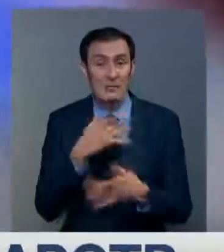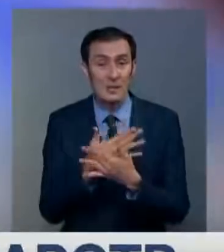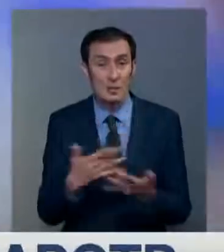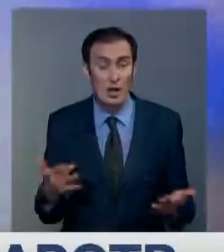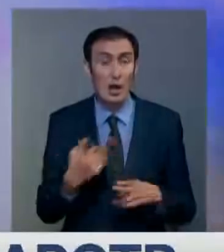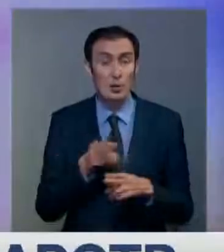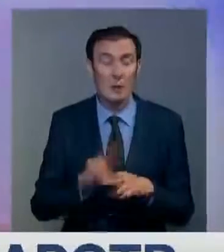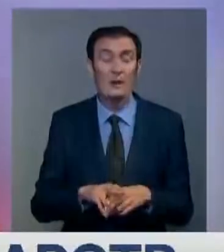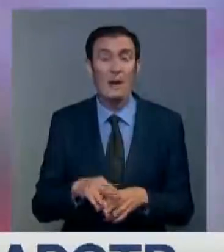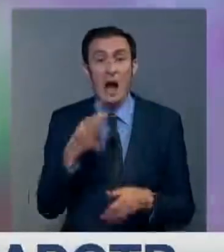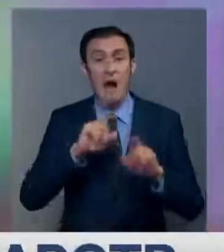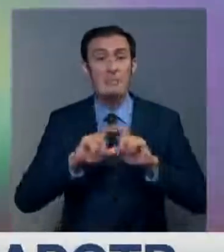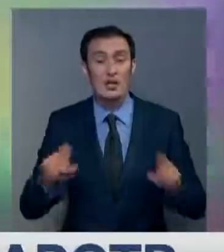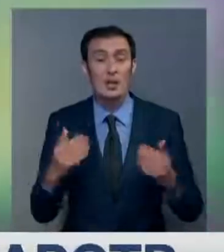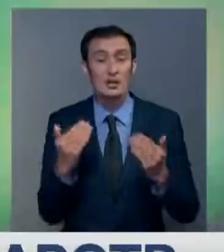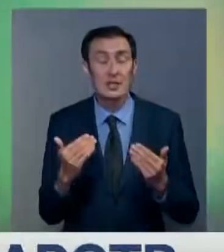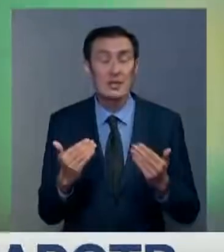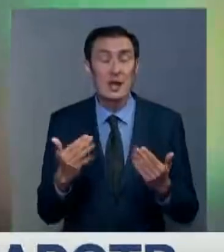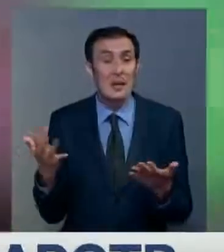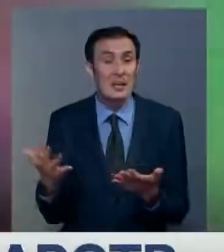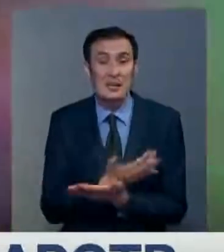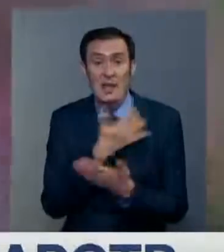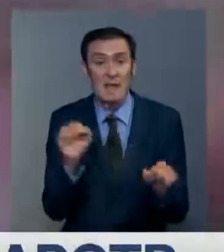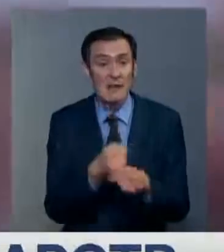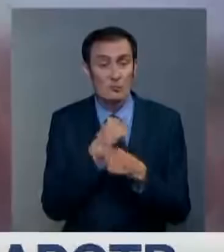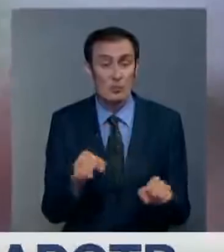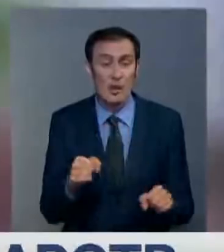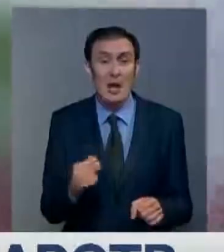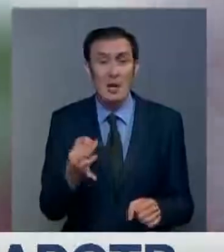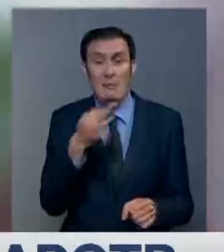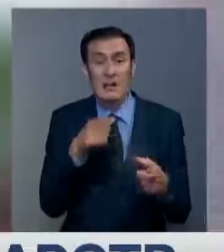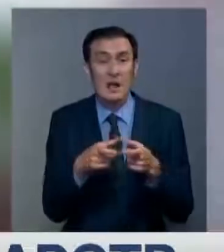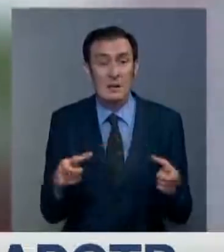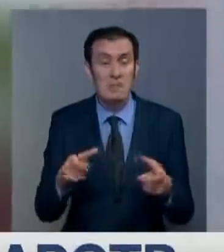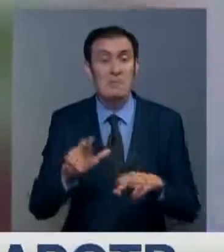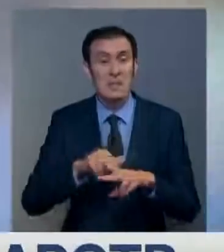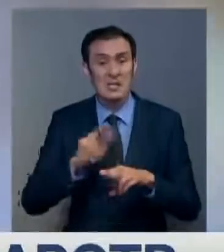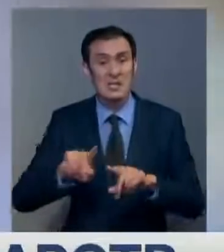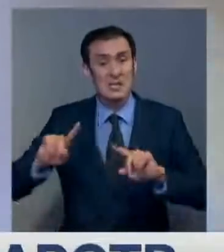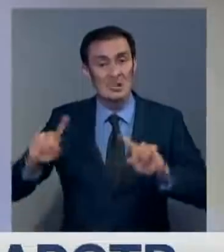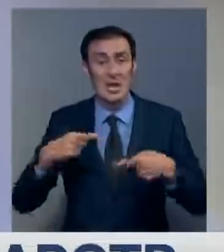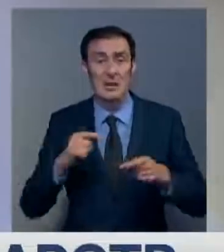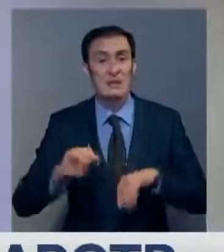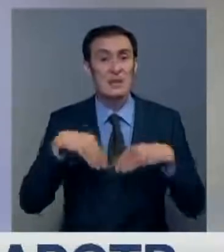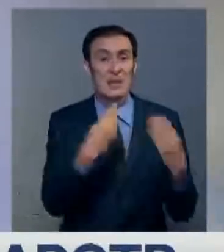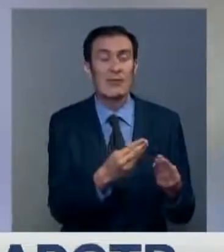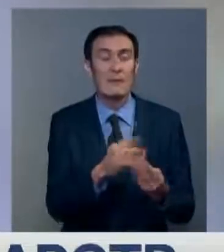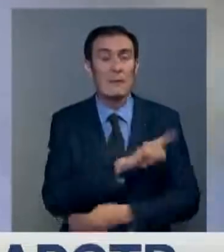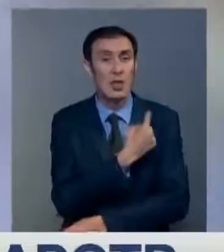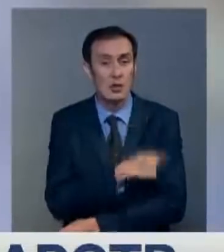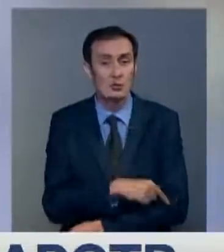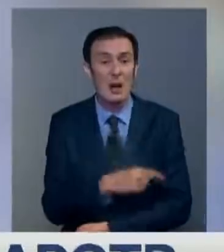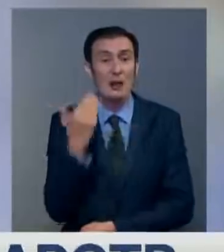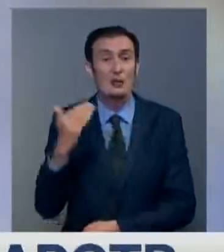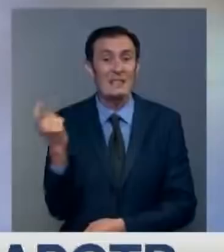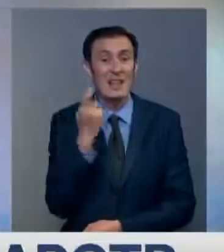препаратов, которые в местных аптеках сейчас практически невозможно найти. Медикаменты полицейские изъяли и передали на баланс городской больницы. А